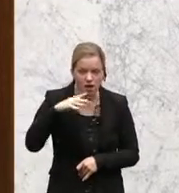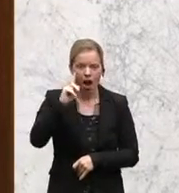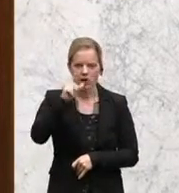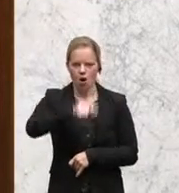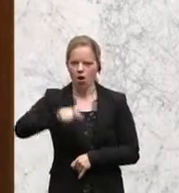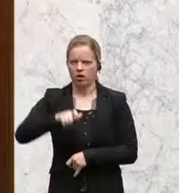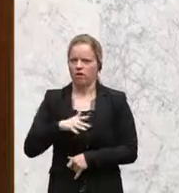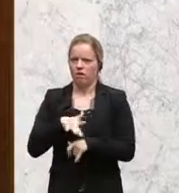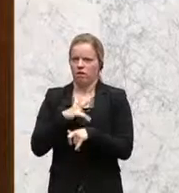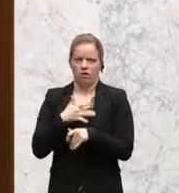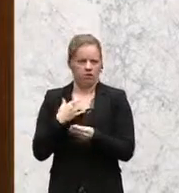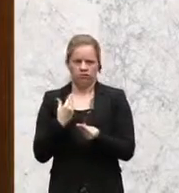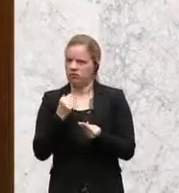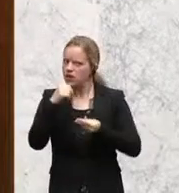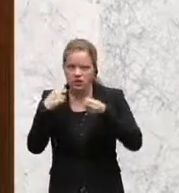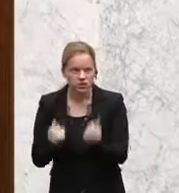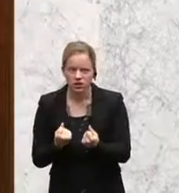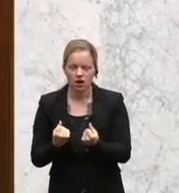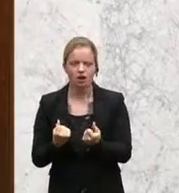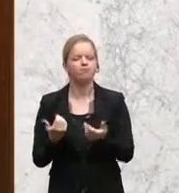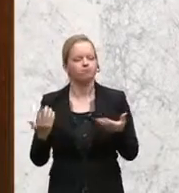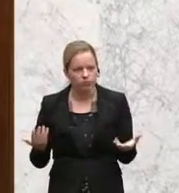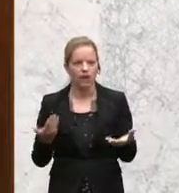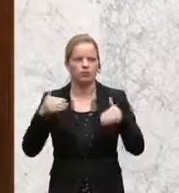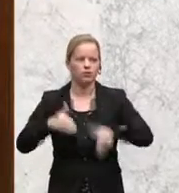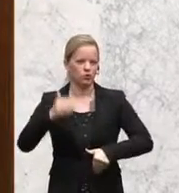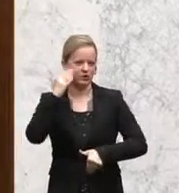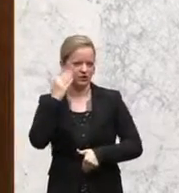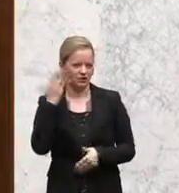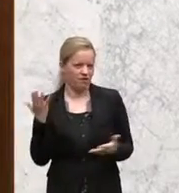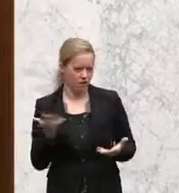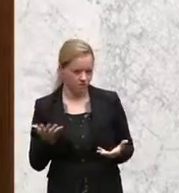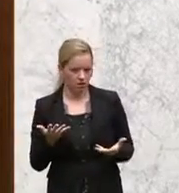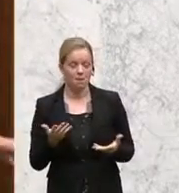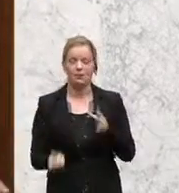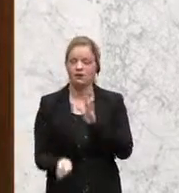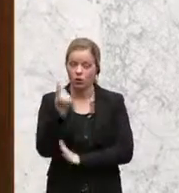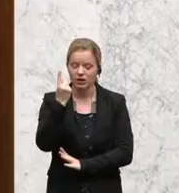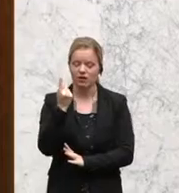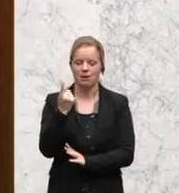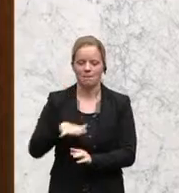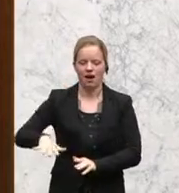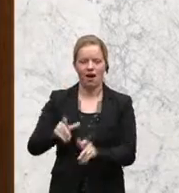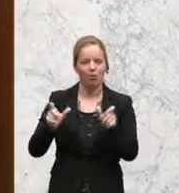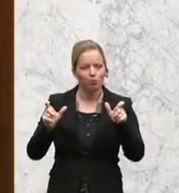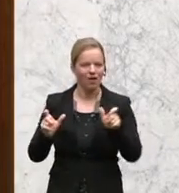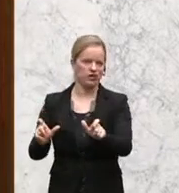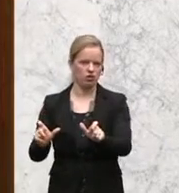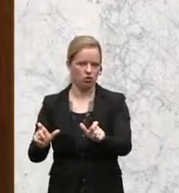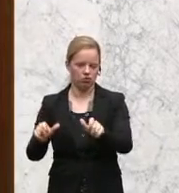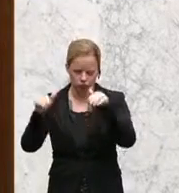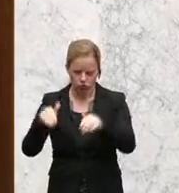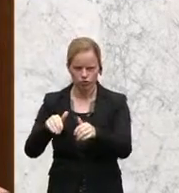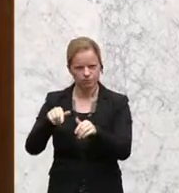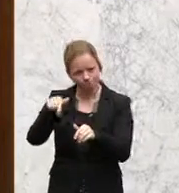Sicherheitsgefühl der Leute, dann müssen wir wissen, dass wir insbesondere in der Prävention ansetzen. Wir brauchen aber